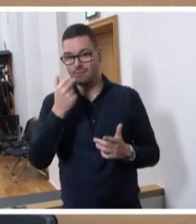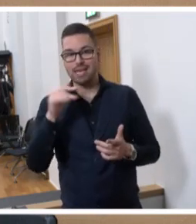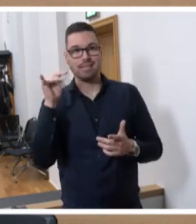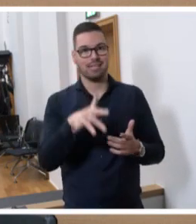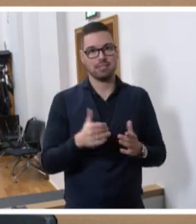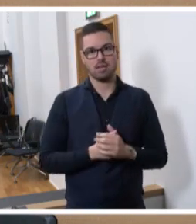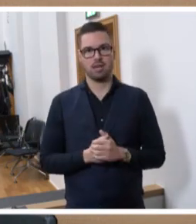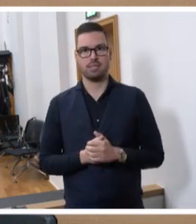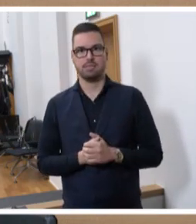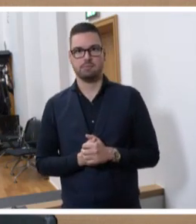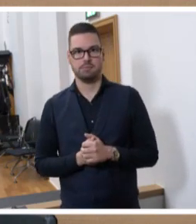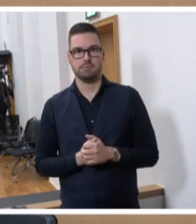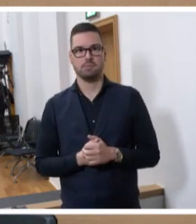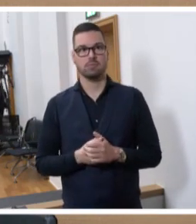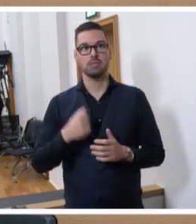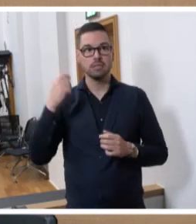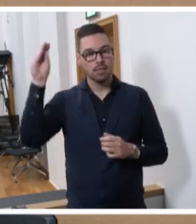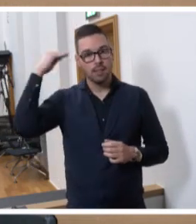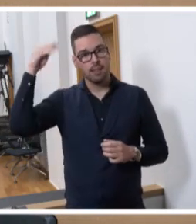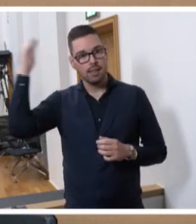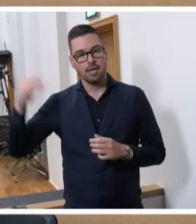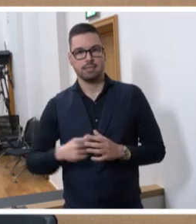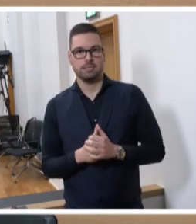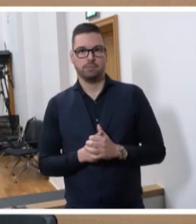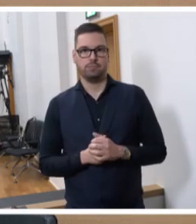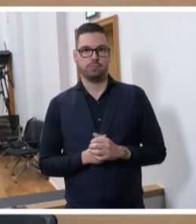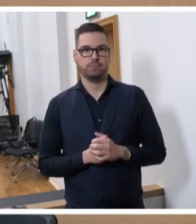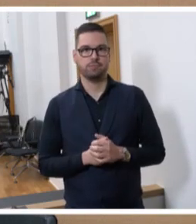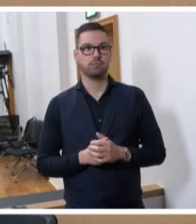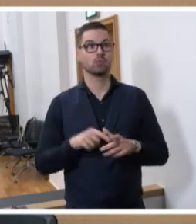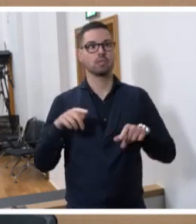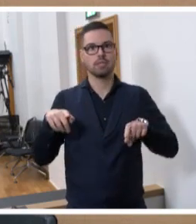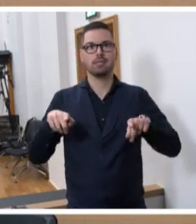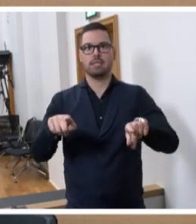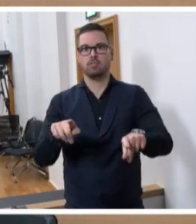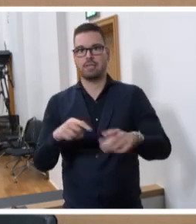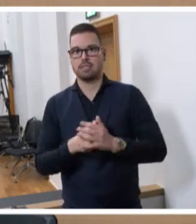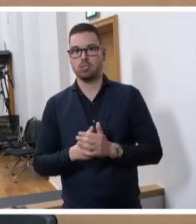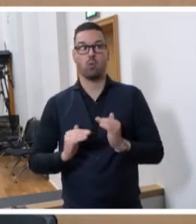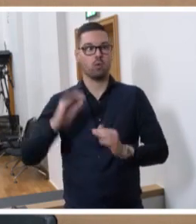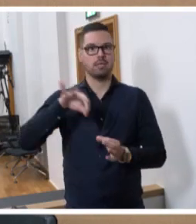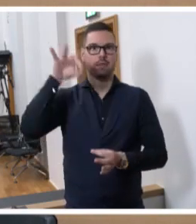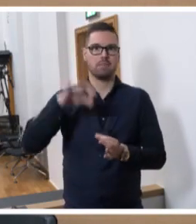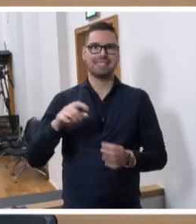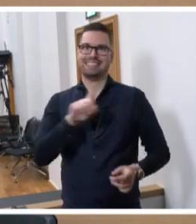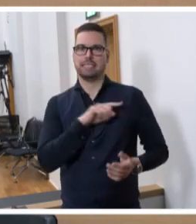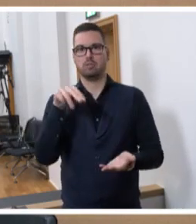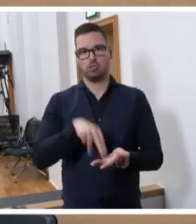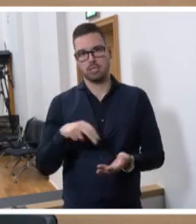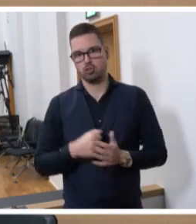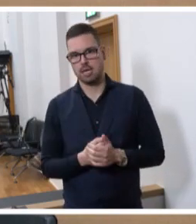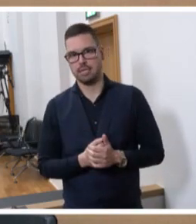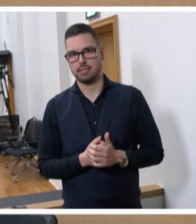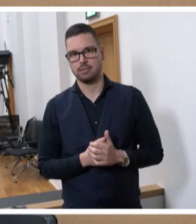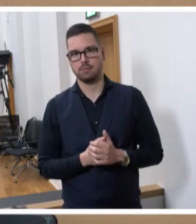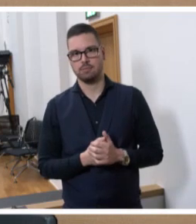machen und aus diesen Fehlern zu lernen, während man gleichzeitig auch ein hohes Maß an Selbstständigkeit aufbringen